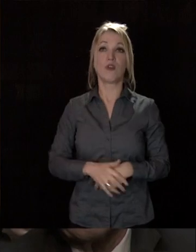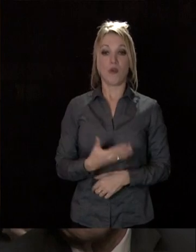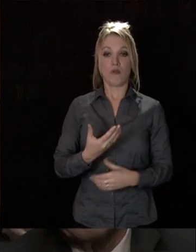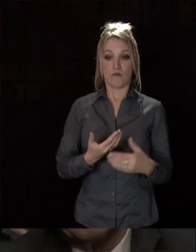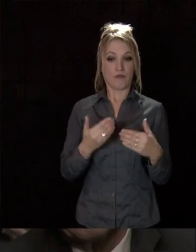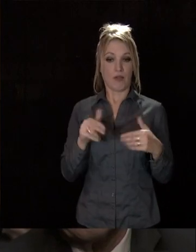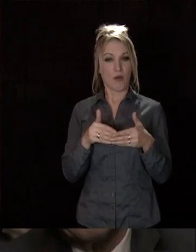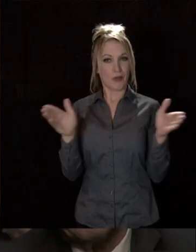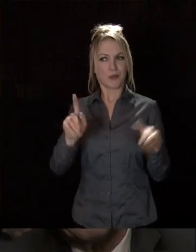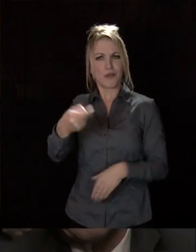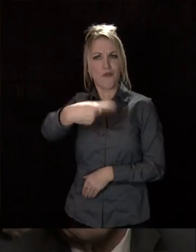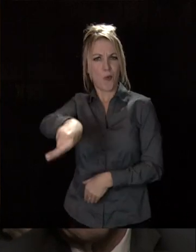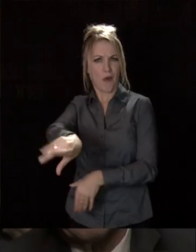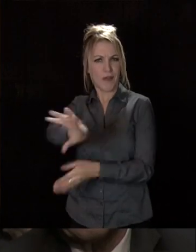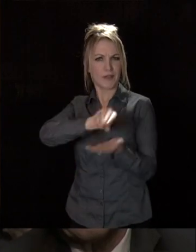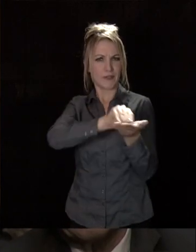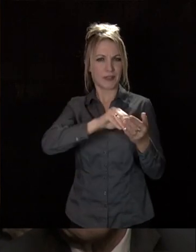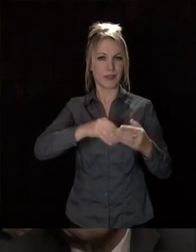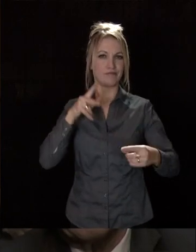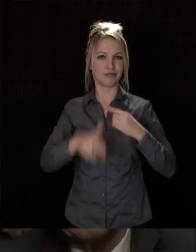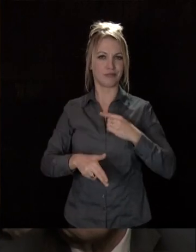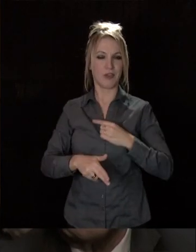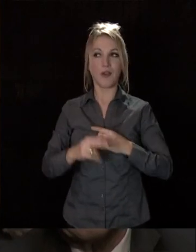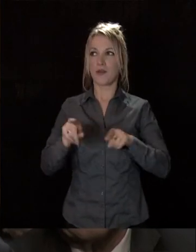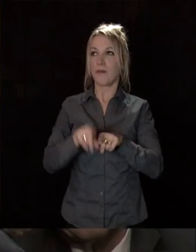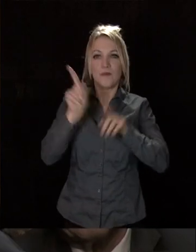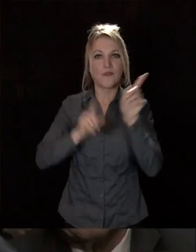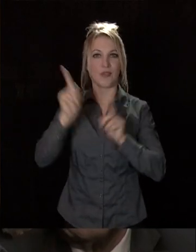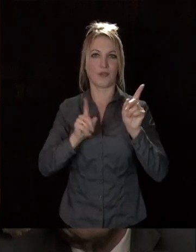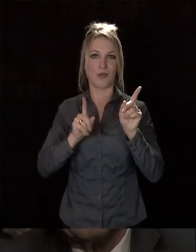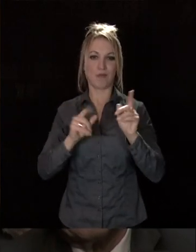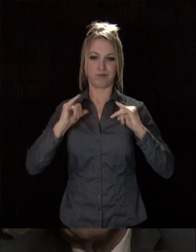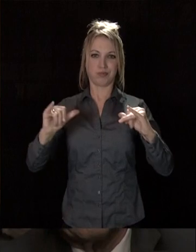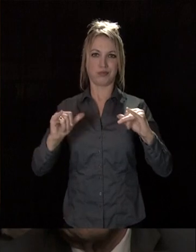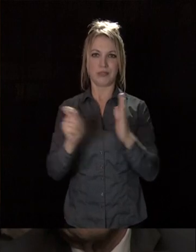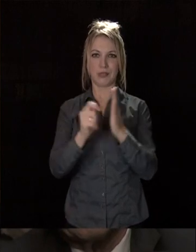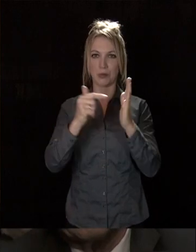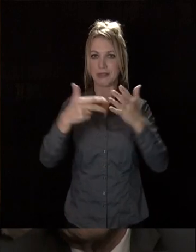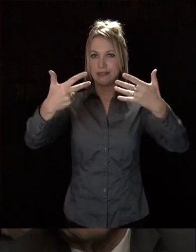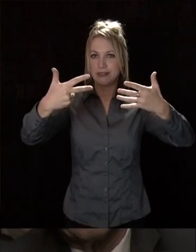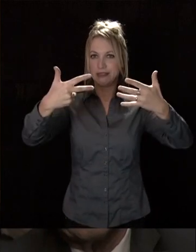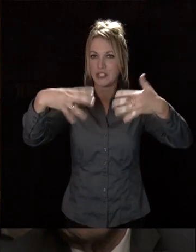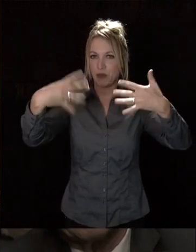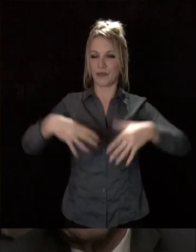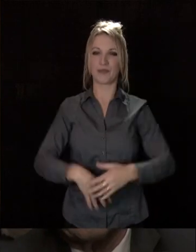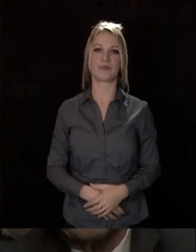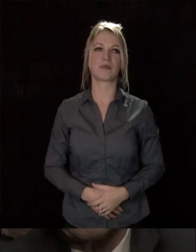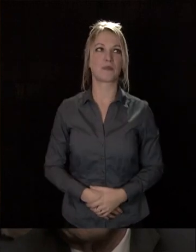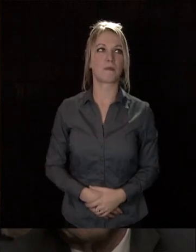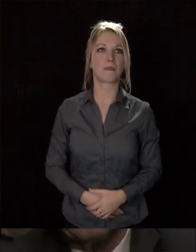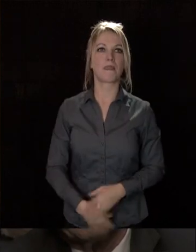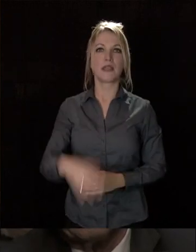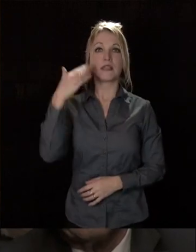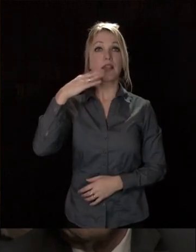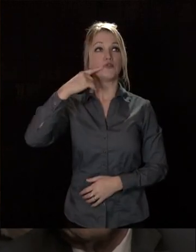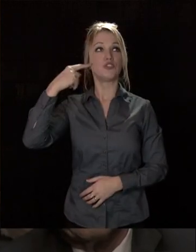à laquelle vous serez conviés, sera une grande fête. Ce sera le rendez-vous en 2019. Vous le savez tous, Dijon